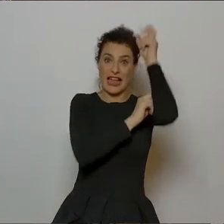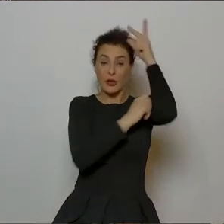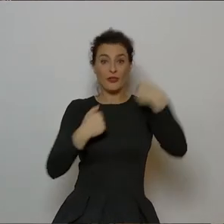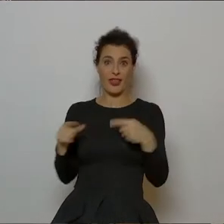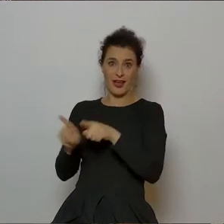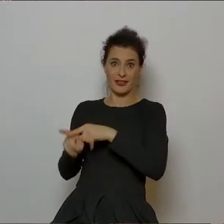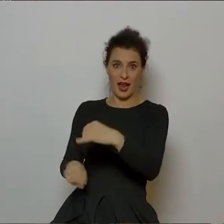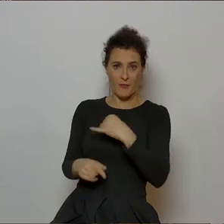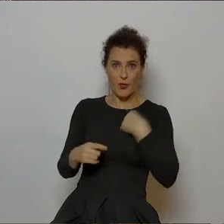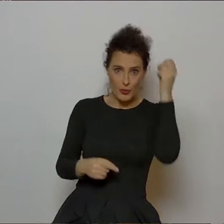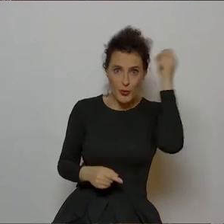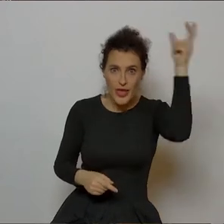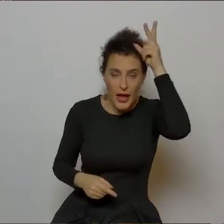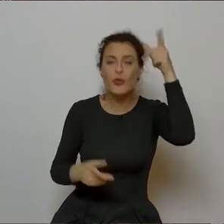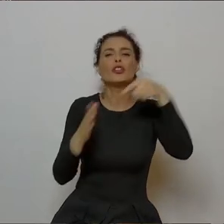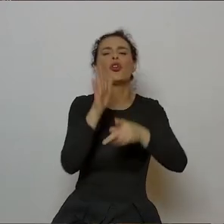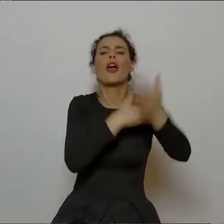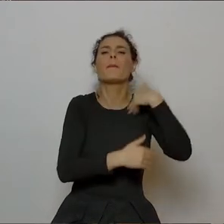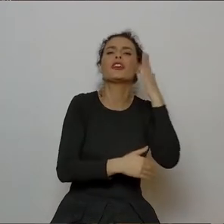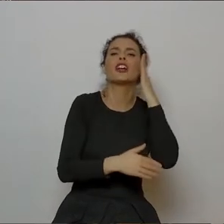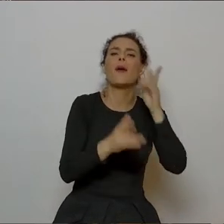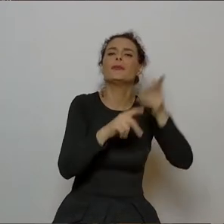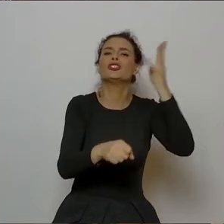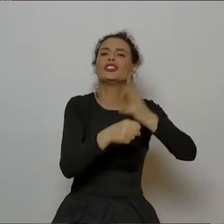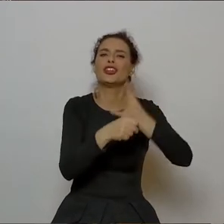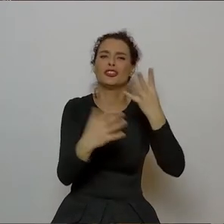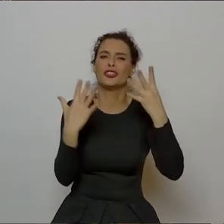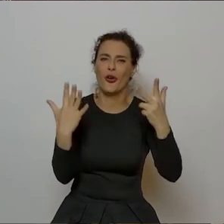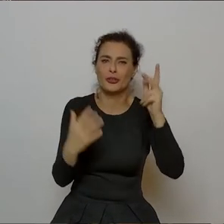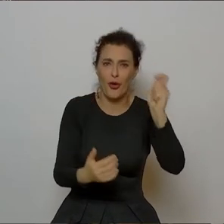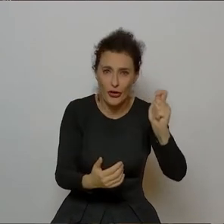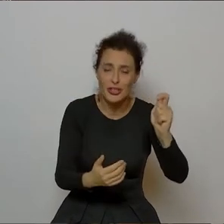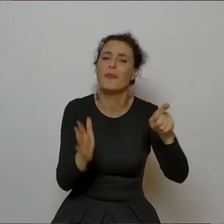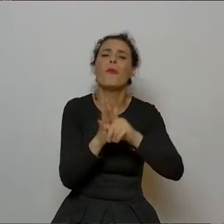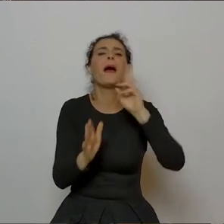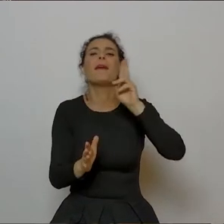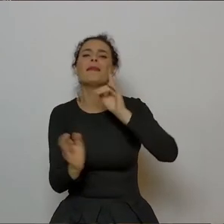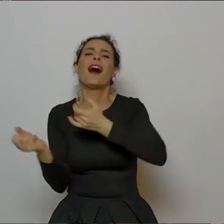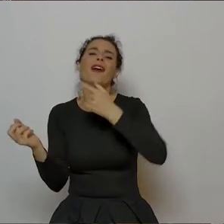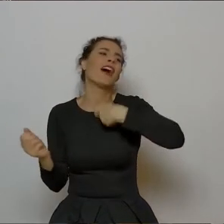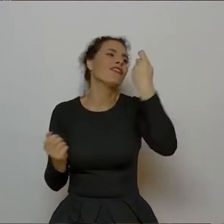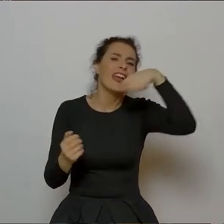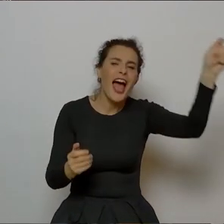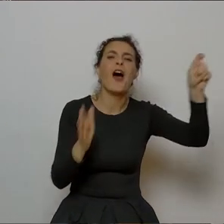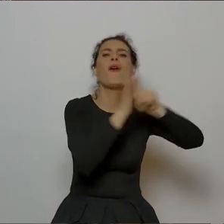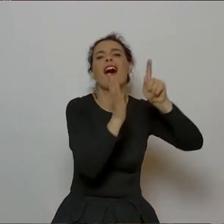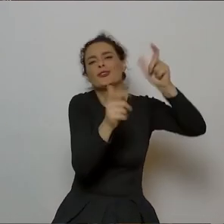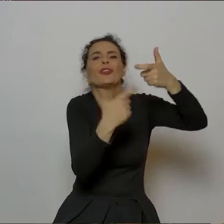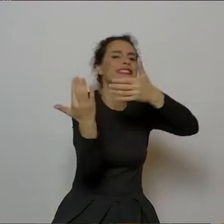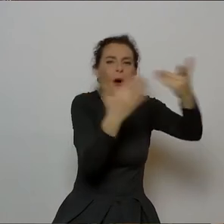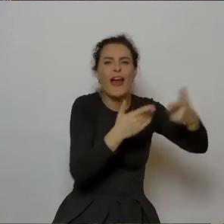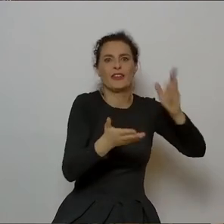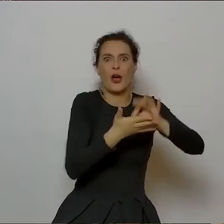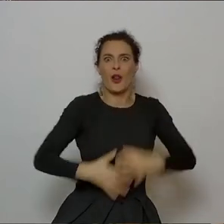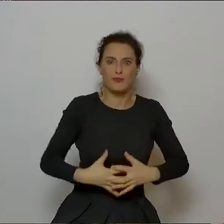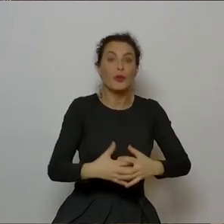Tarnowa, choć mieszkałem w Tarnowie dokładnie 48 godzin, bo moja mama pojechała coś załatwić do teatru i przyszedłem na świat, ale mimo